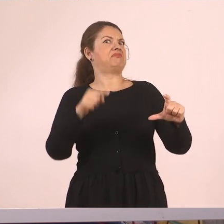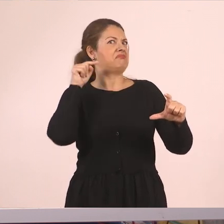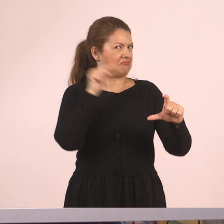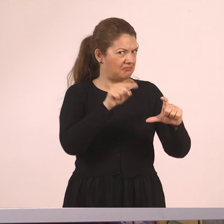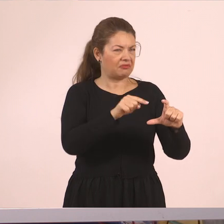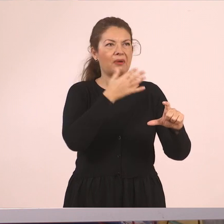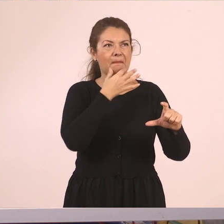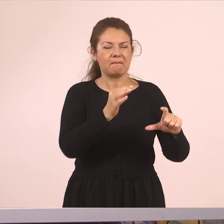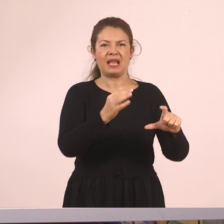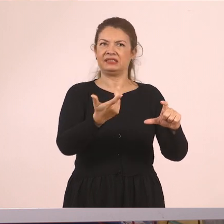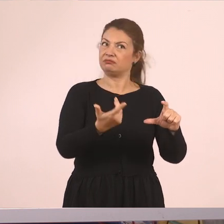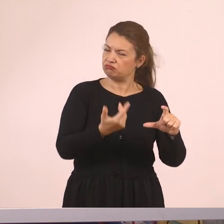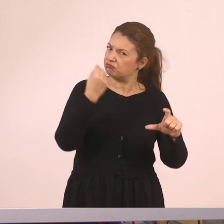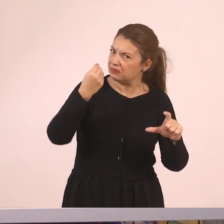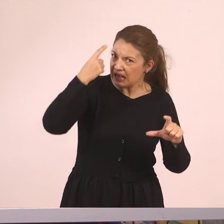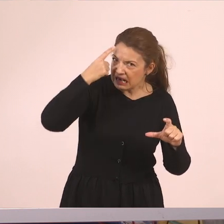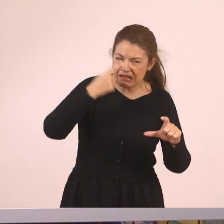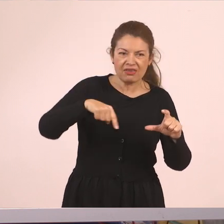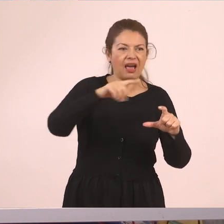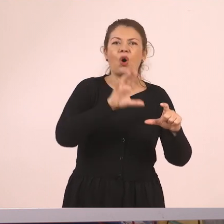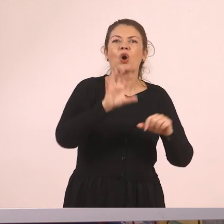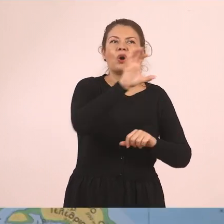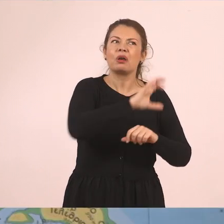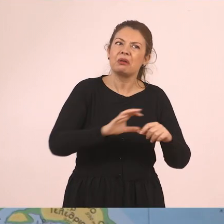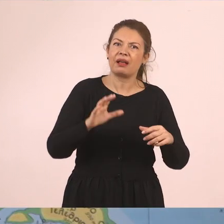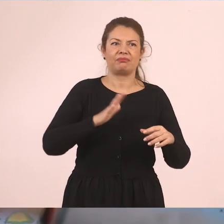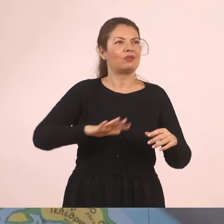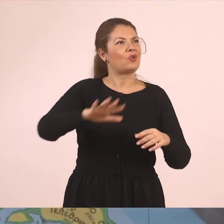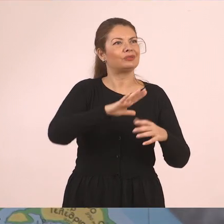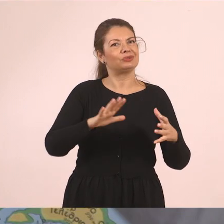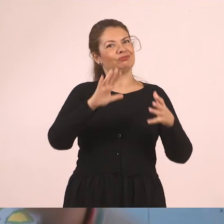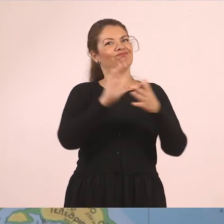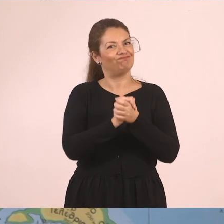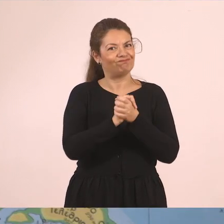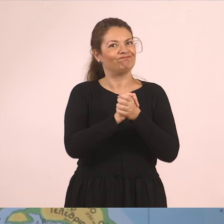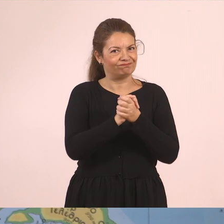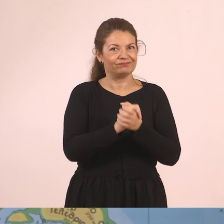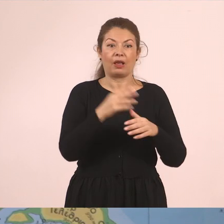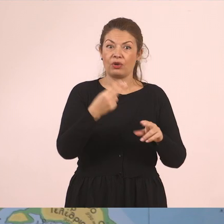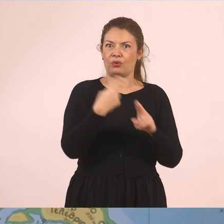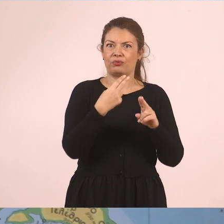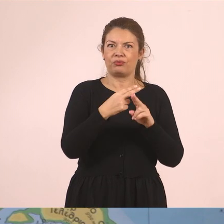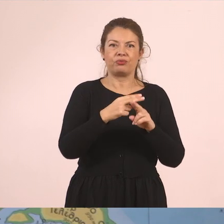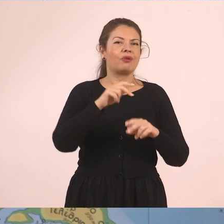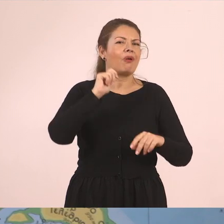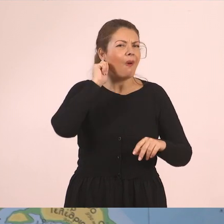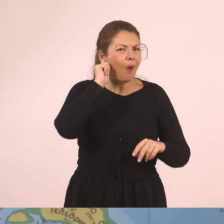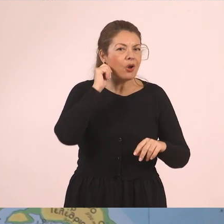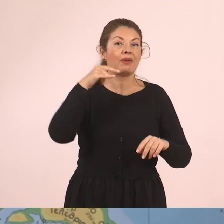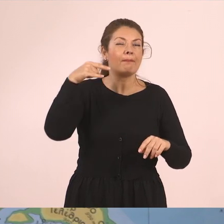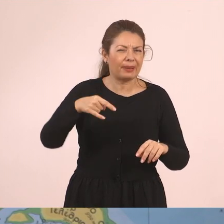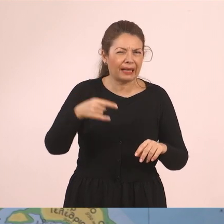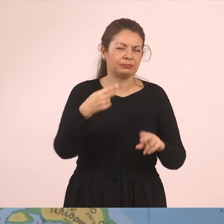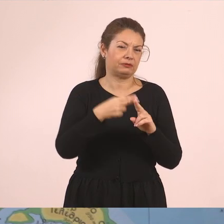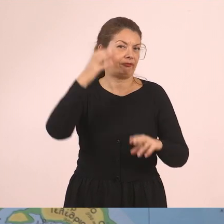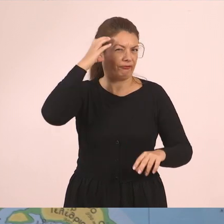να αποτελέσει το σημείο για την ένωση αυτών των τριών λαών. Είναι δύο λίμνες οι οποίες πραγματικά έχουν πολύ μεγάλη αξία και